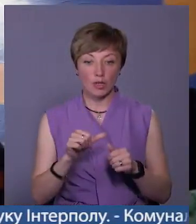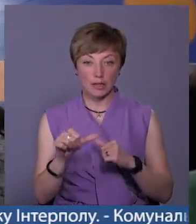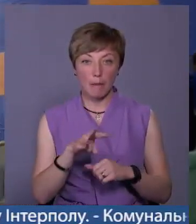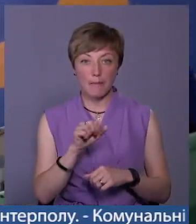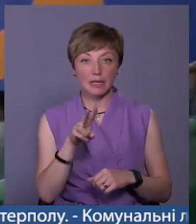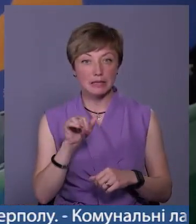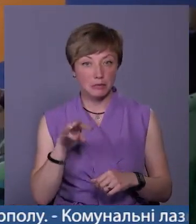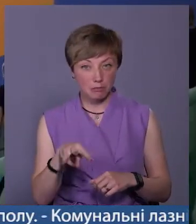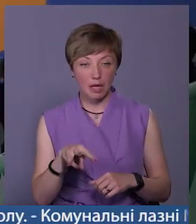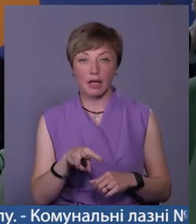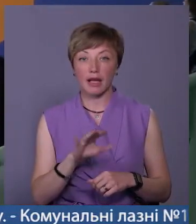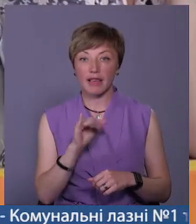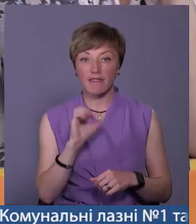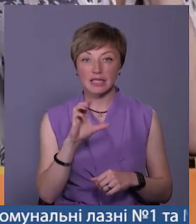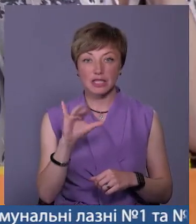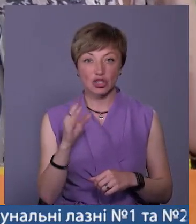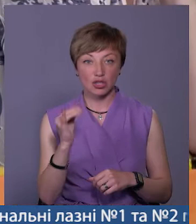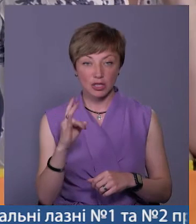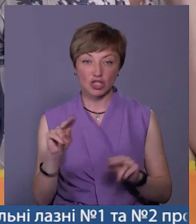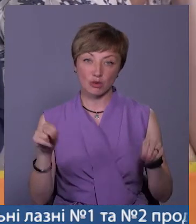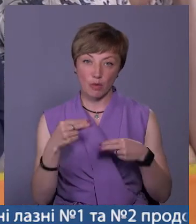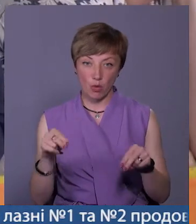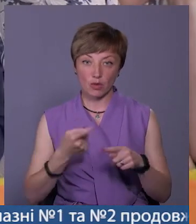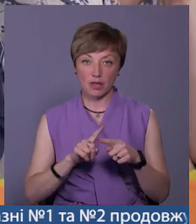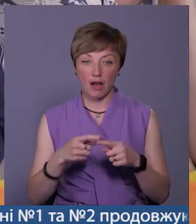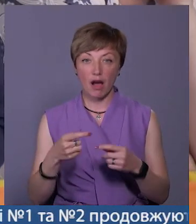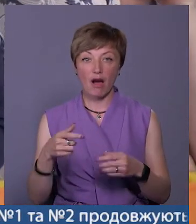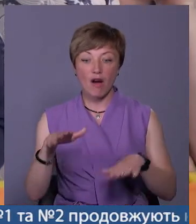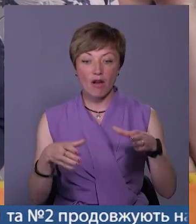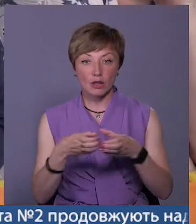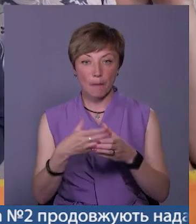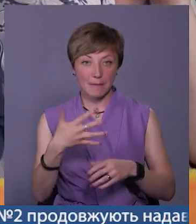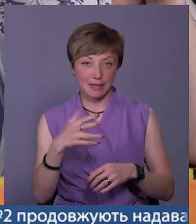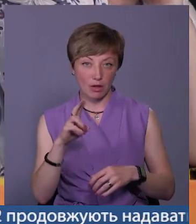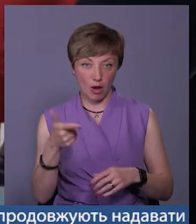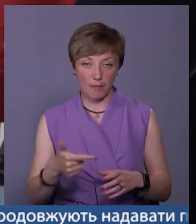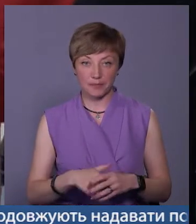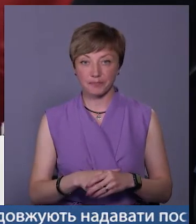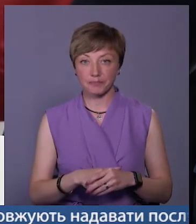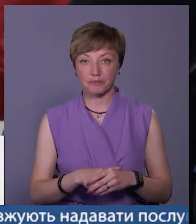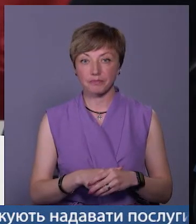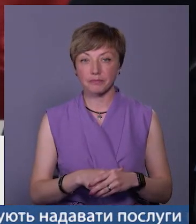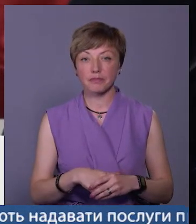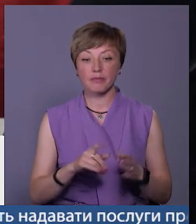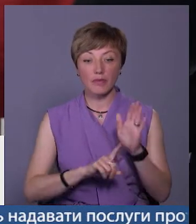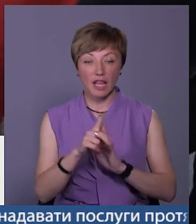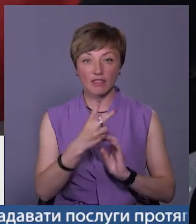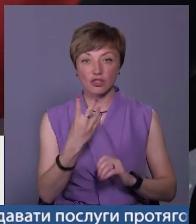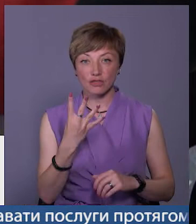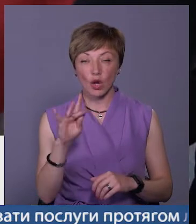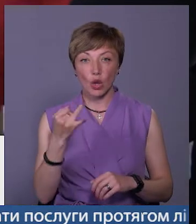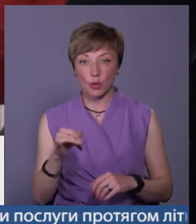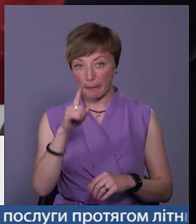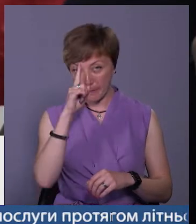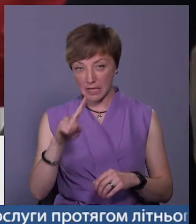Максим Івасишин, став чемпіоном благодійного старту у ваговій категорії 50 кілограмів. Від 24 лютого був місяць